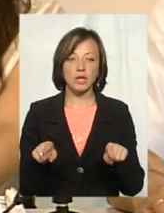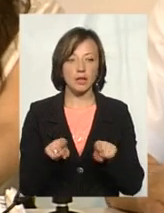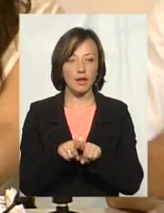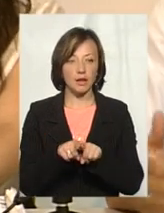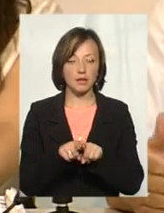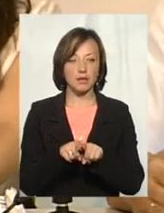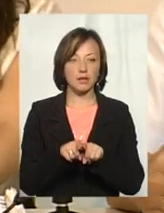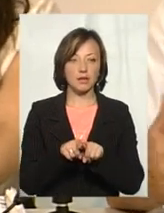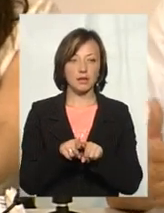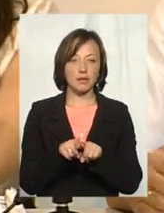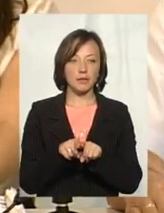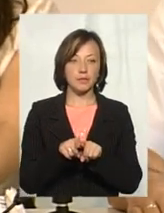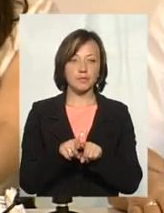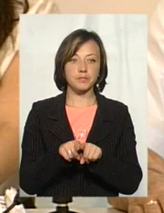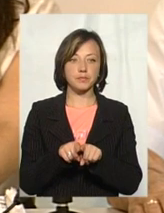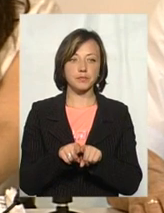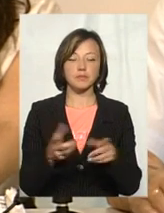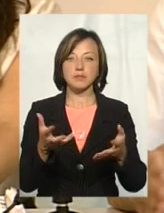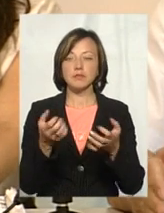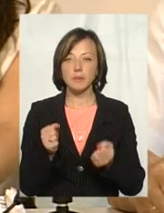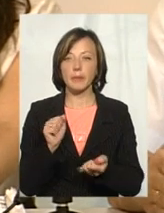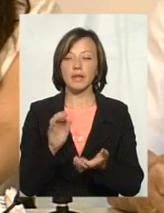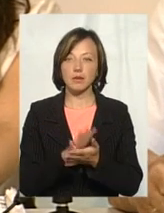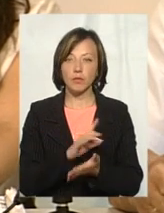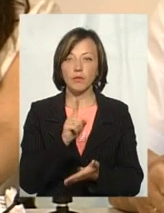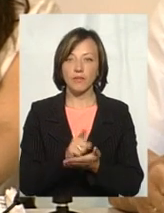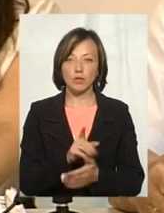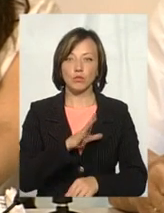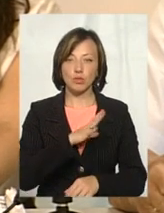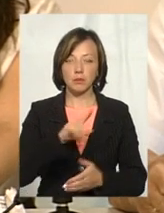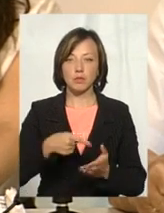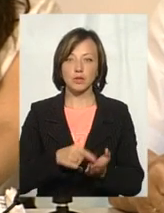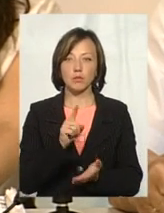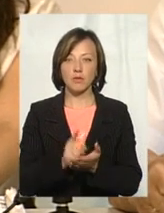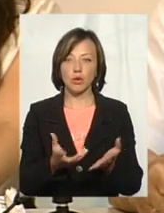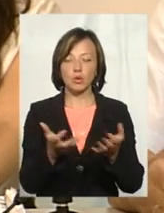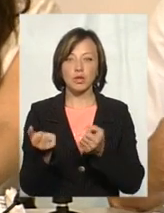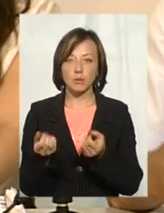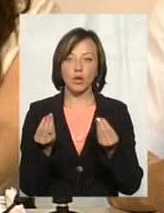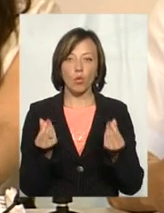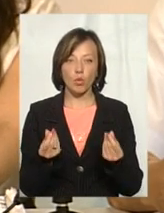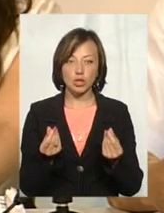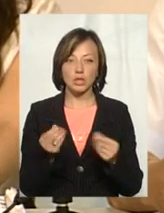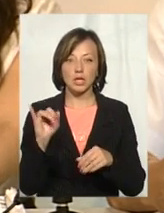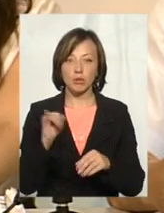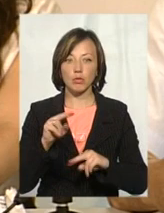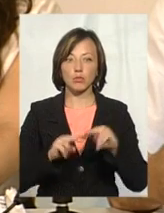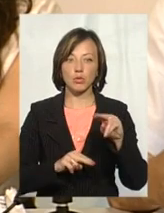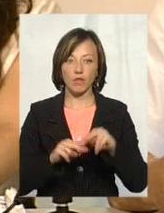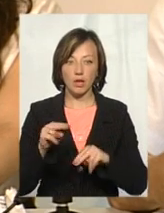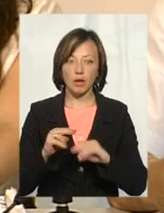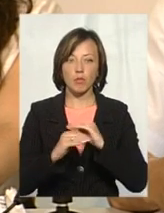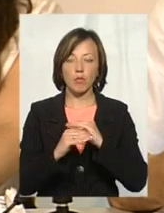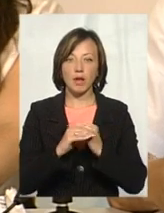дії, тобто прийняття сміття повинно бути, і місто повинно отримати відповідні кошти, і побудувати